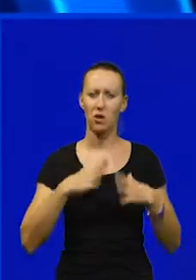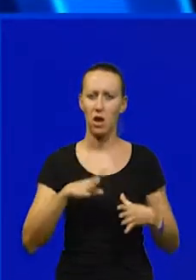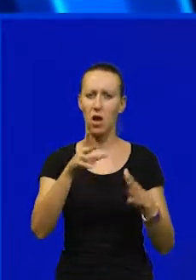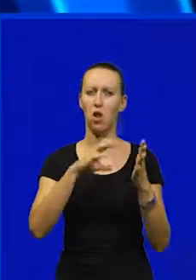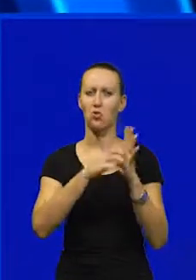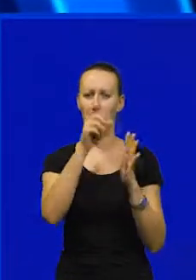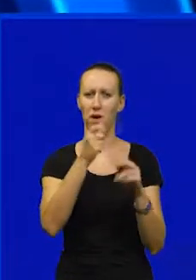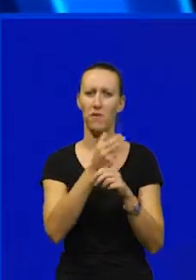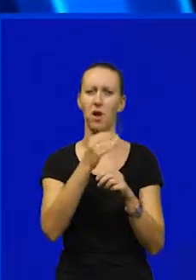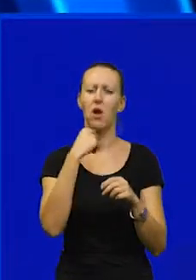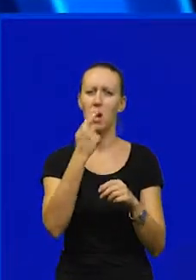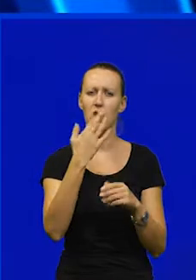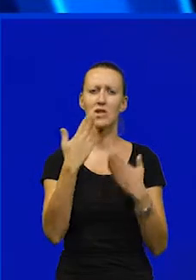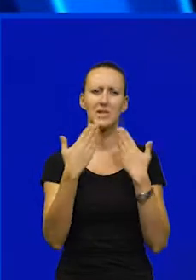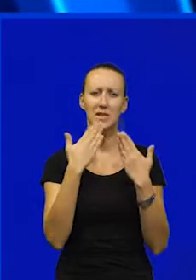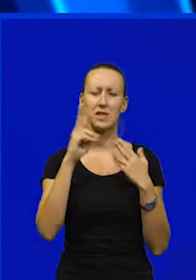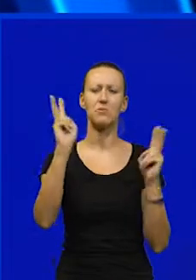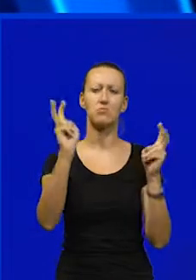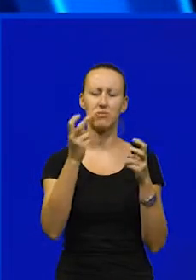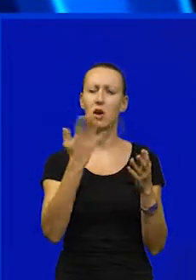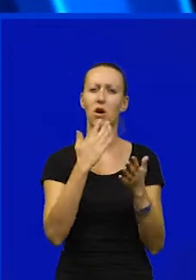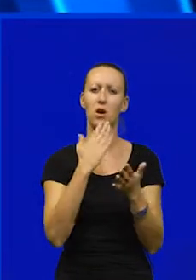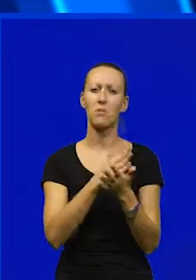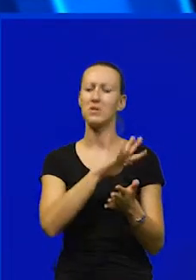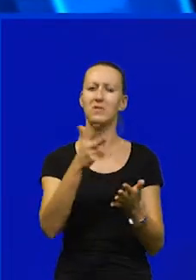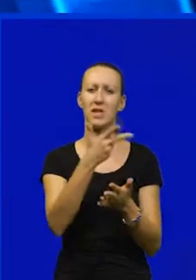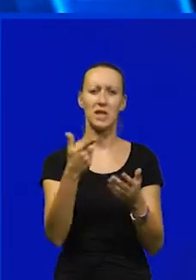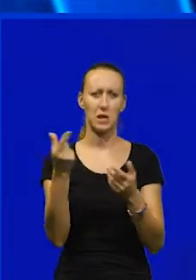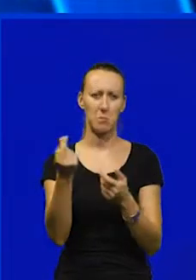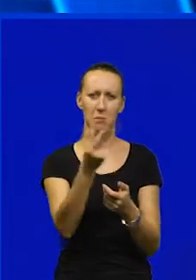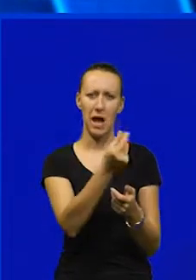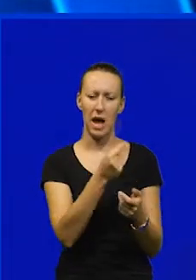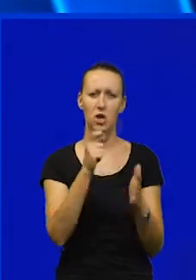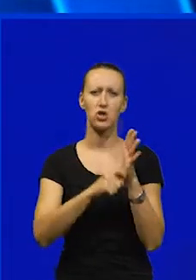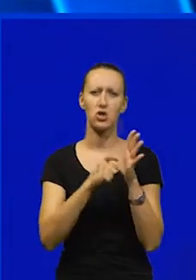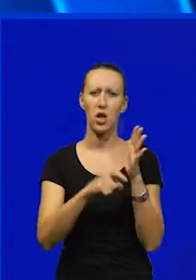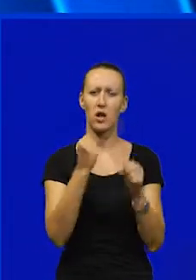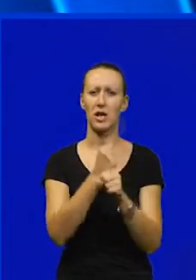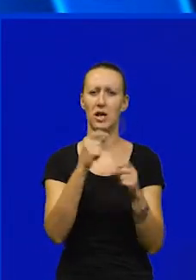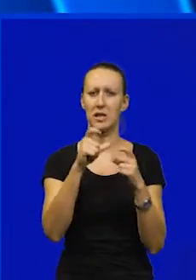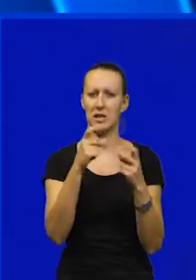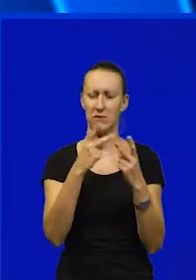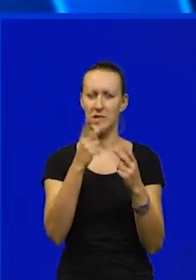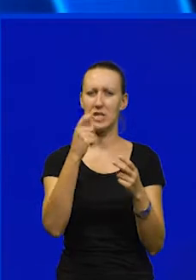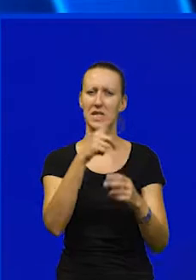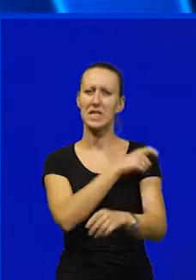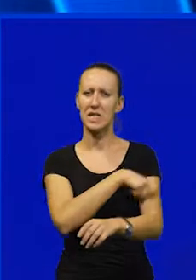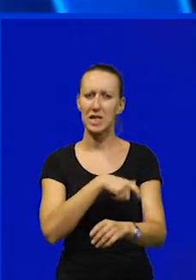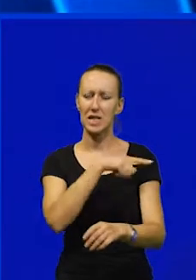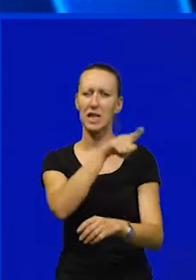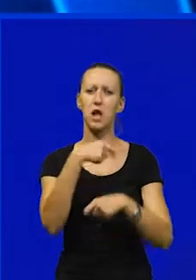župan Flego naglasio je kako je sjednica sazvana kako bi sva tri partnera, odnosno članovi GSV-a, izredova sindikata,